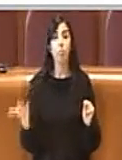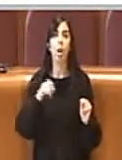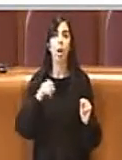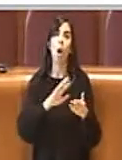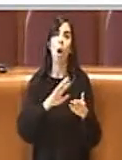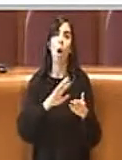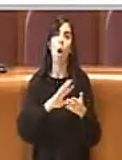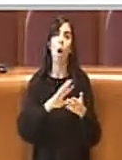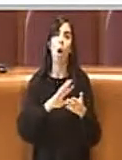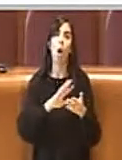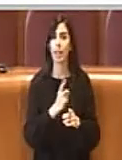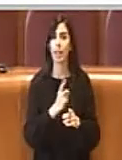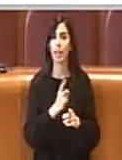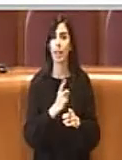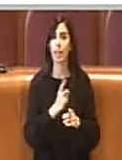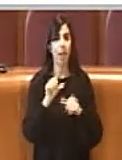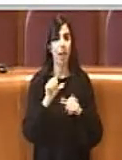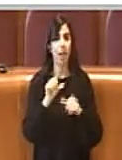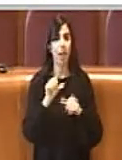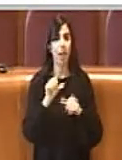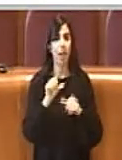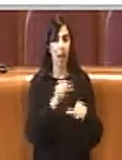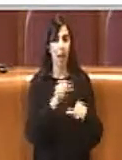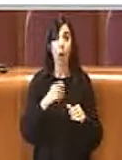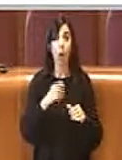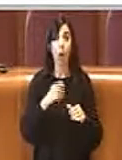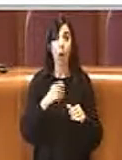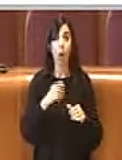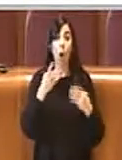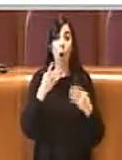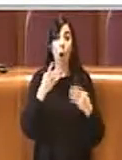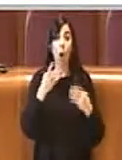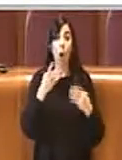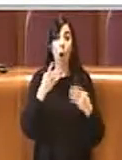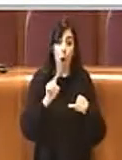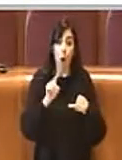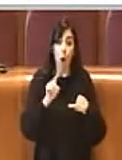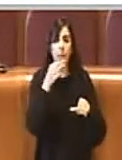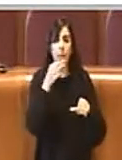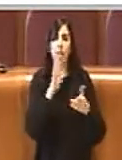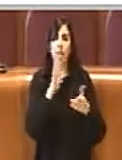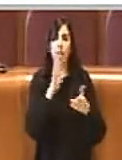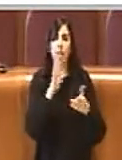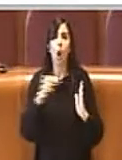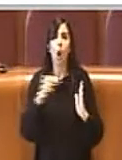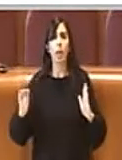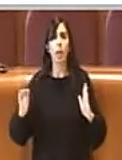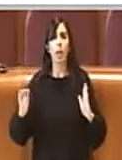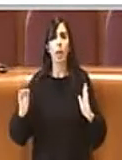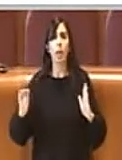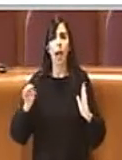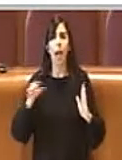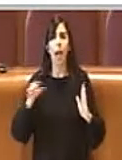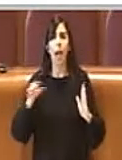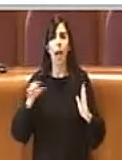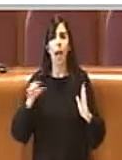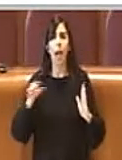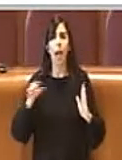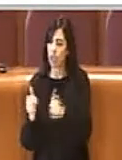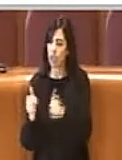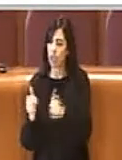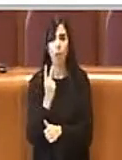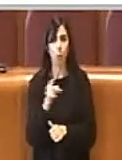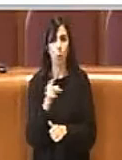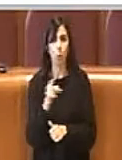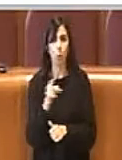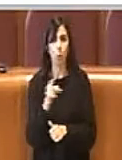cambiare perché se l'organizzazione non cambia di fatto stiamo creando un clone, stiamo creando due modelli uno accanto all'altro